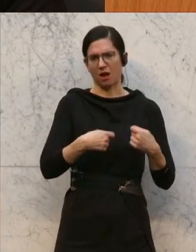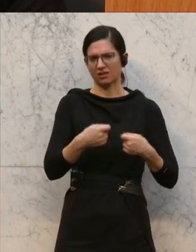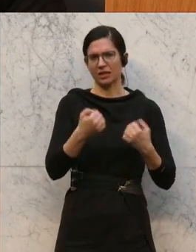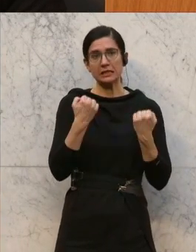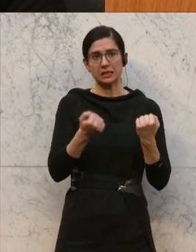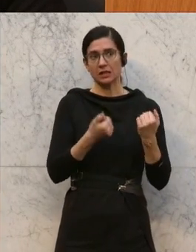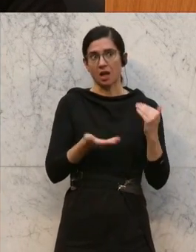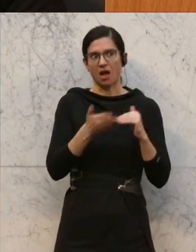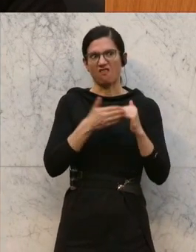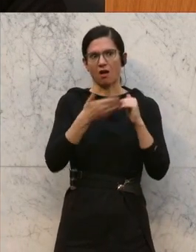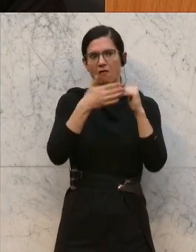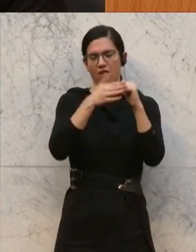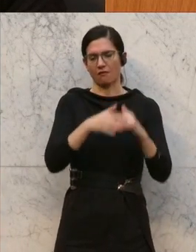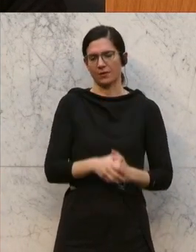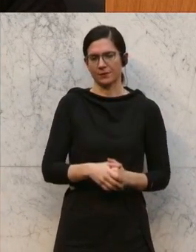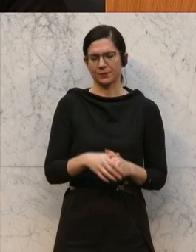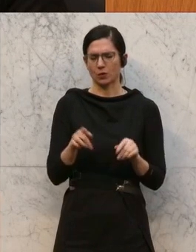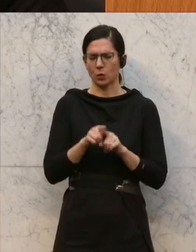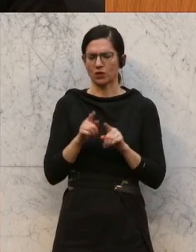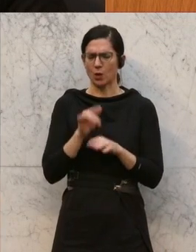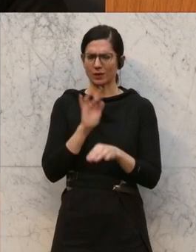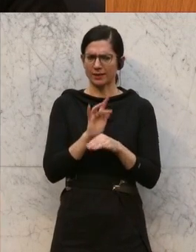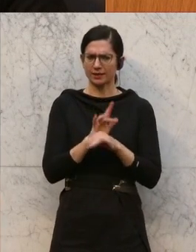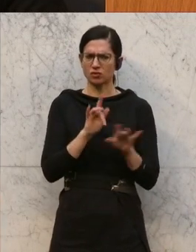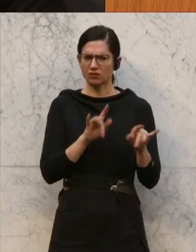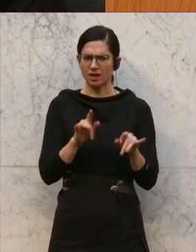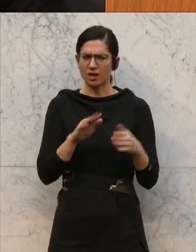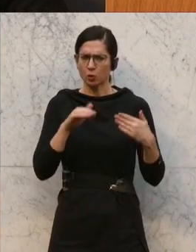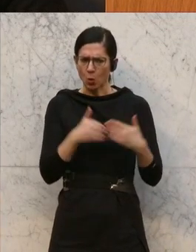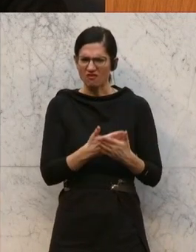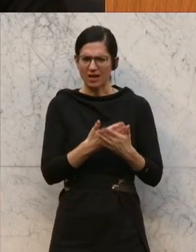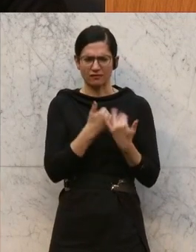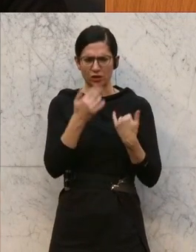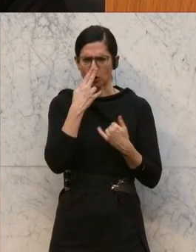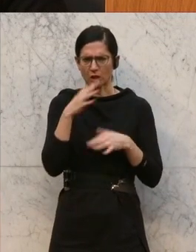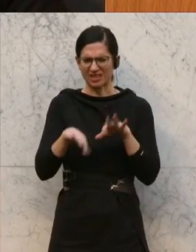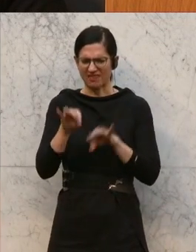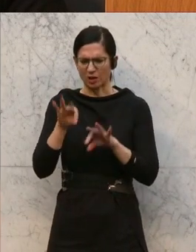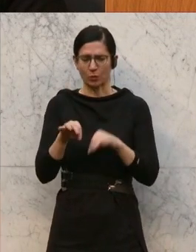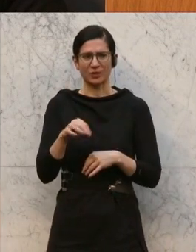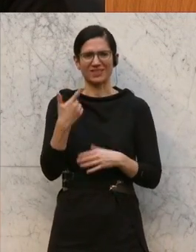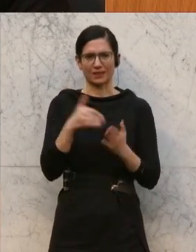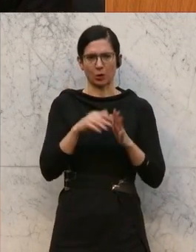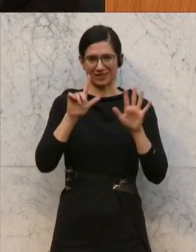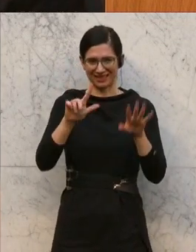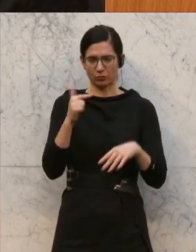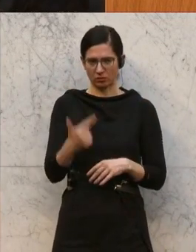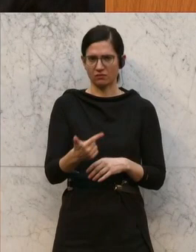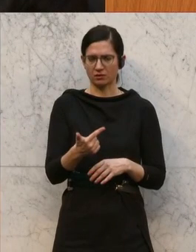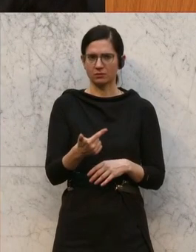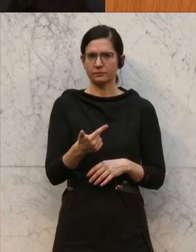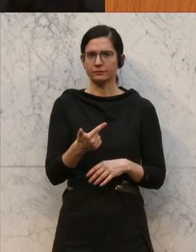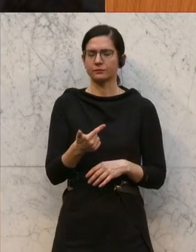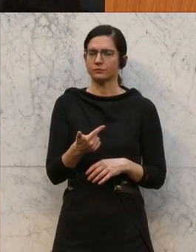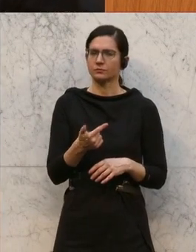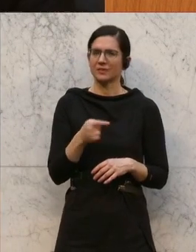Und der zweite Punkt, den wir auch kritisch sehen, ist die Evaluierung dieser Novelle, die Sie angesetzt haben mit 2027, wo Sie und auch